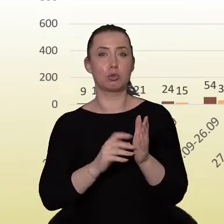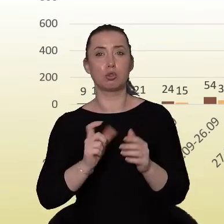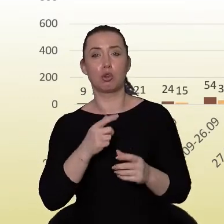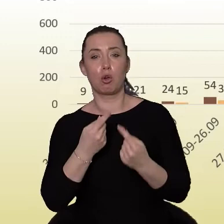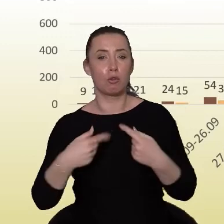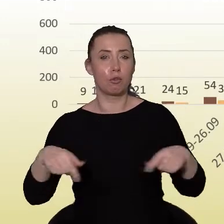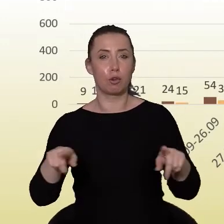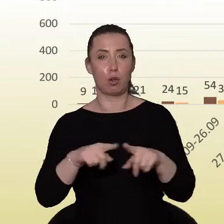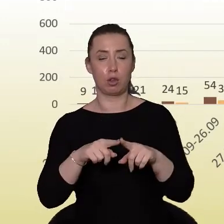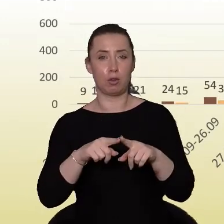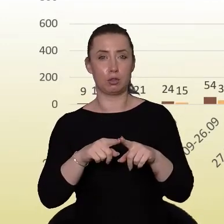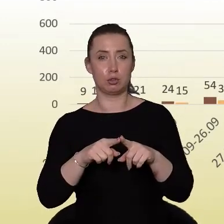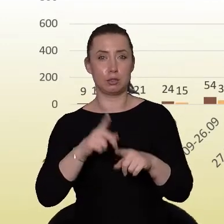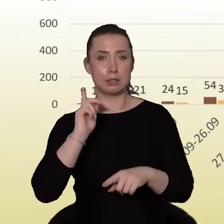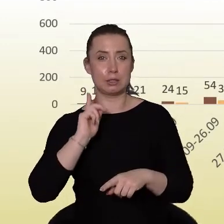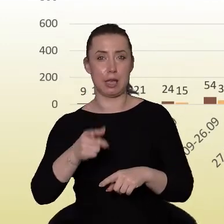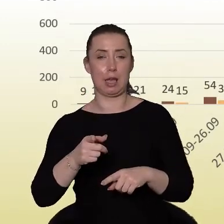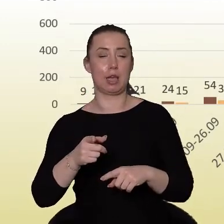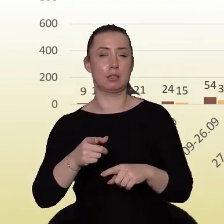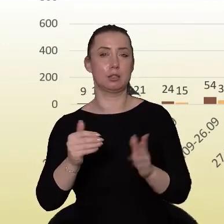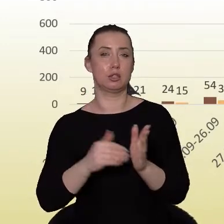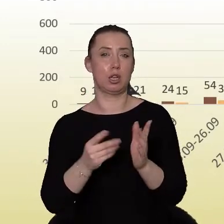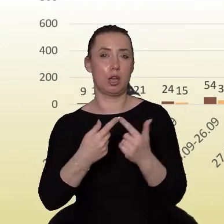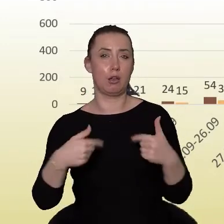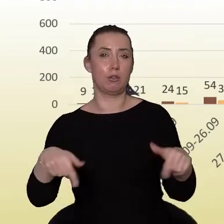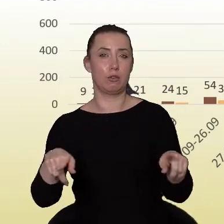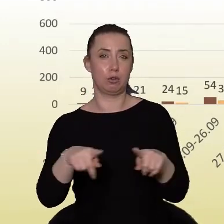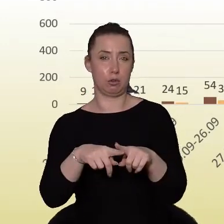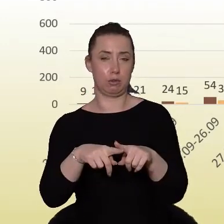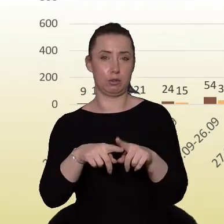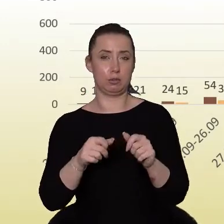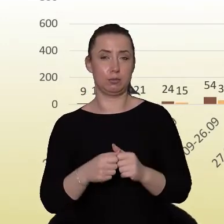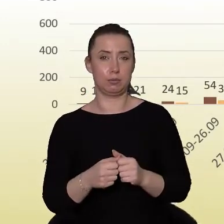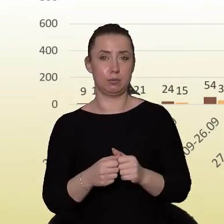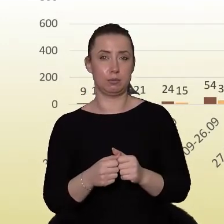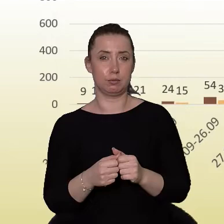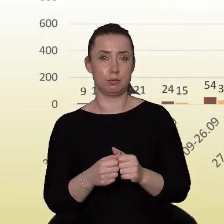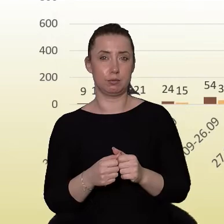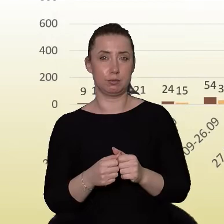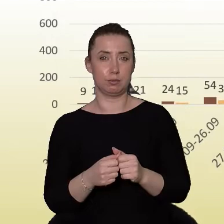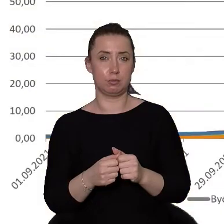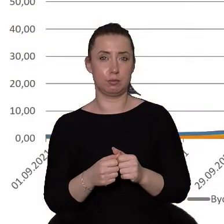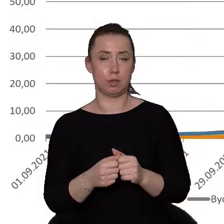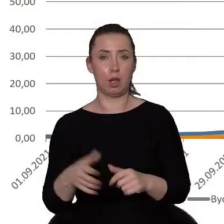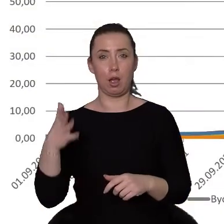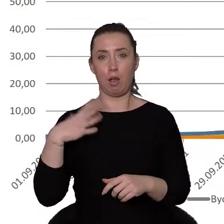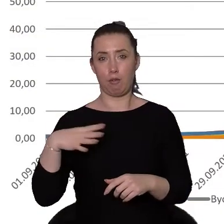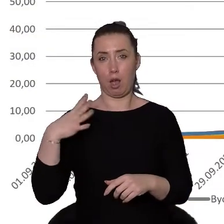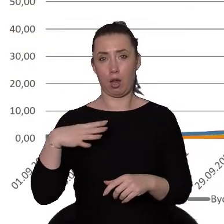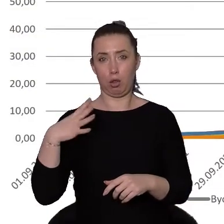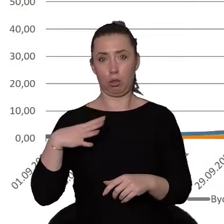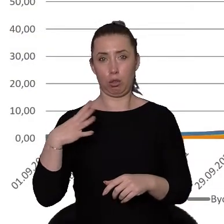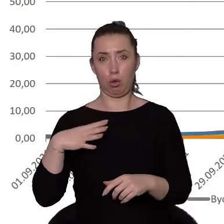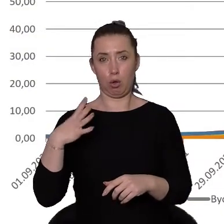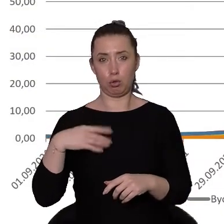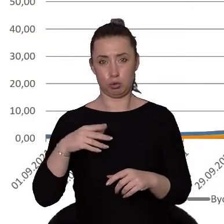zakazów i nakazów wynikających z sytuacji epidemicznej. Zobiektywizowana wartość dotycząca